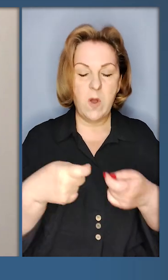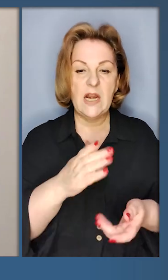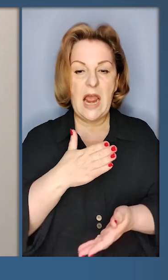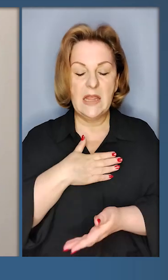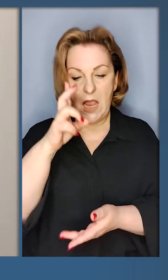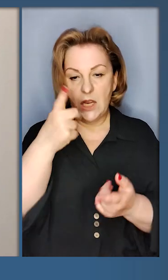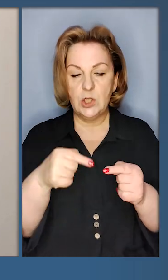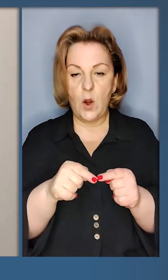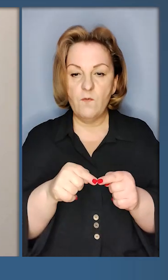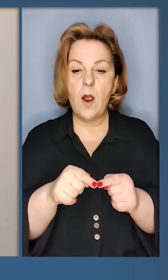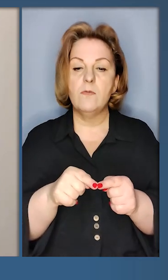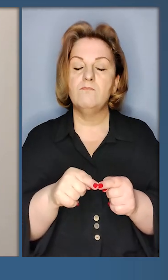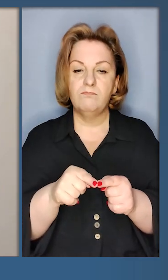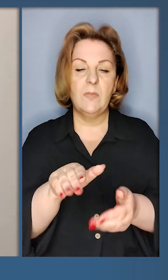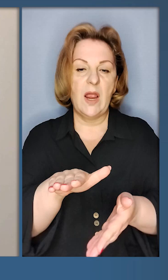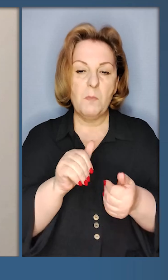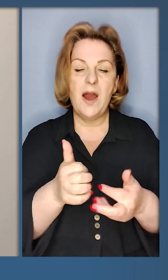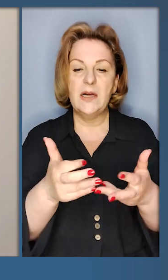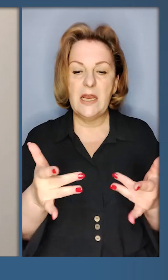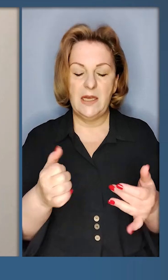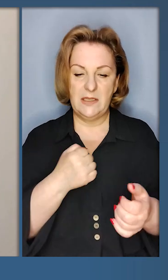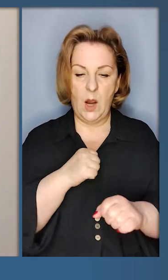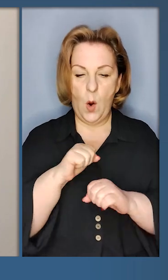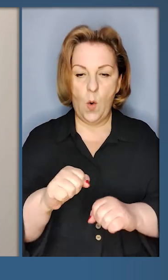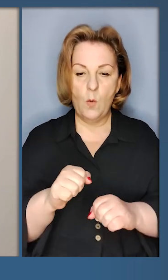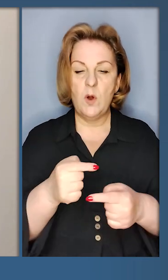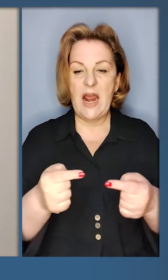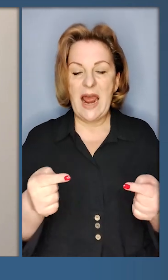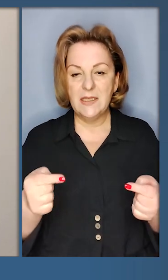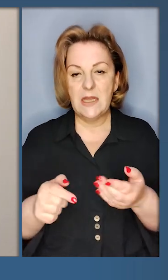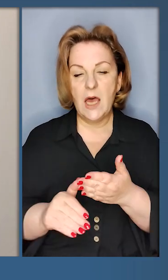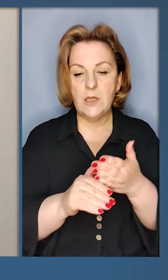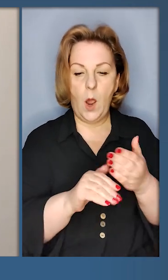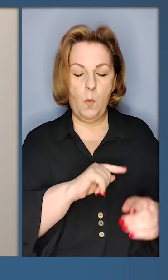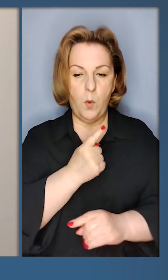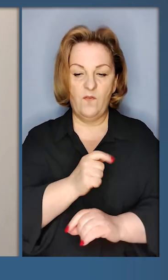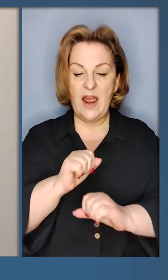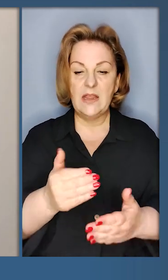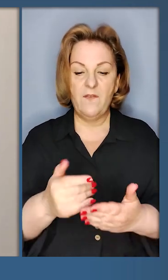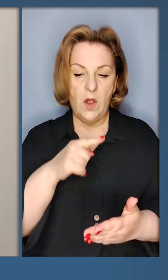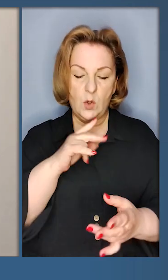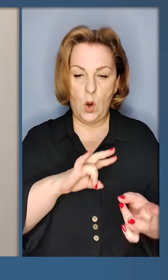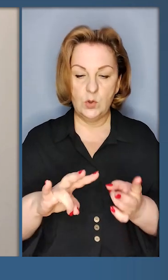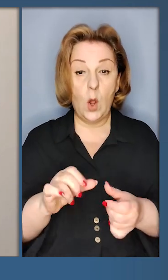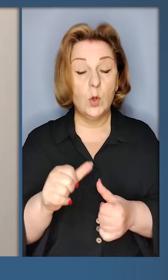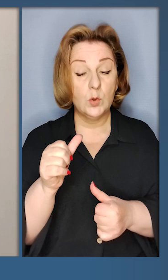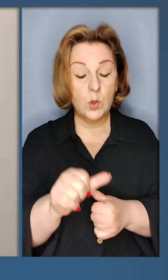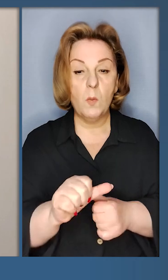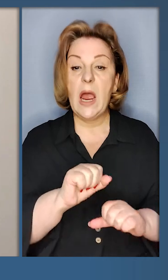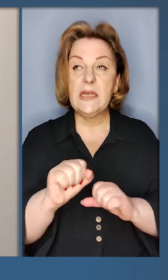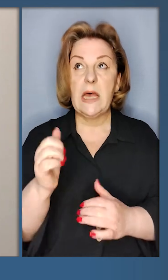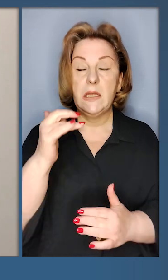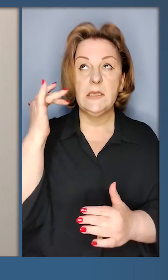передачу нашій державі чергової партії різних оборонних засобів, які посилять наш захист від російського терору,